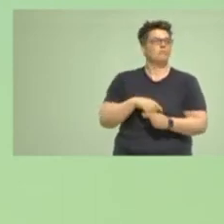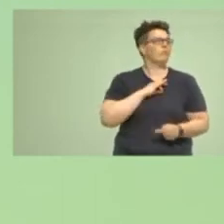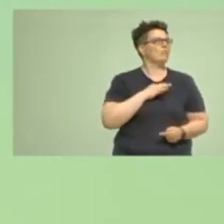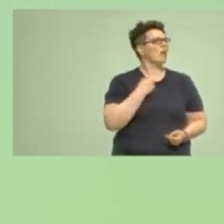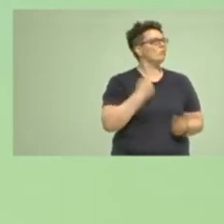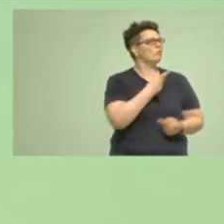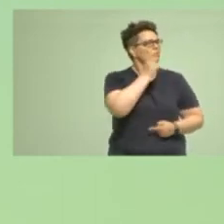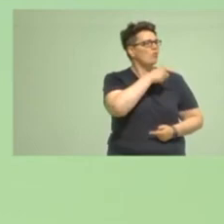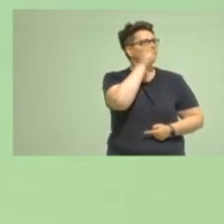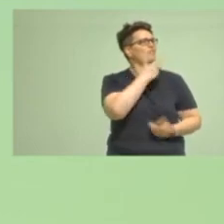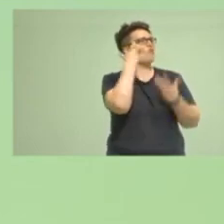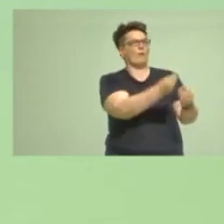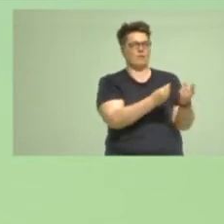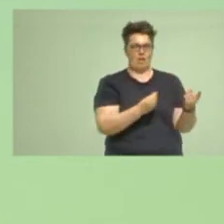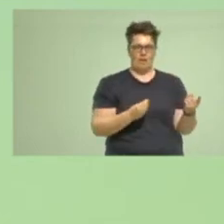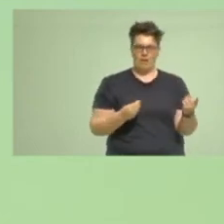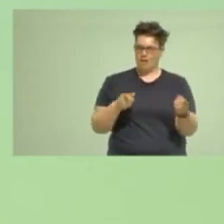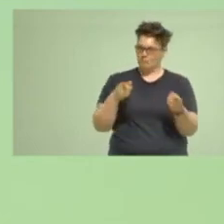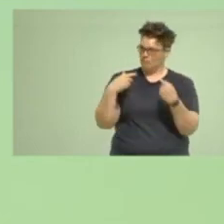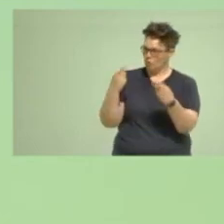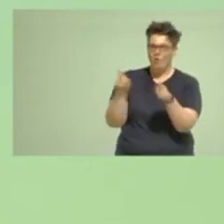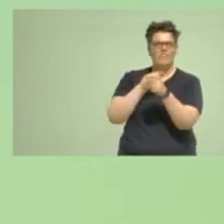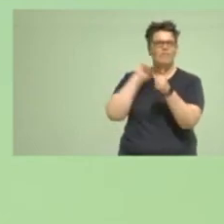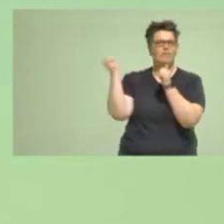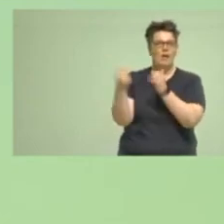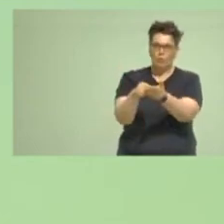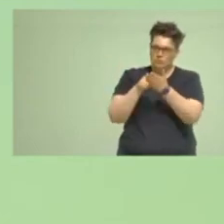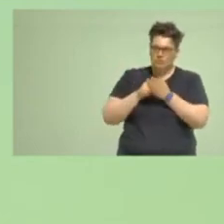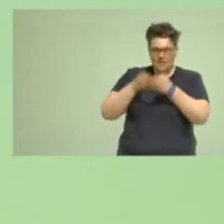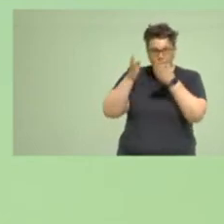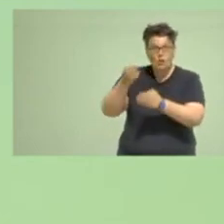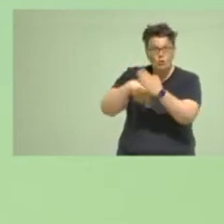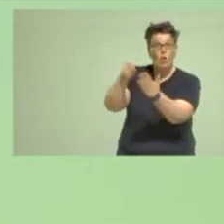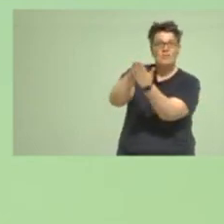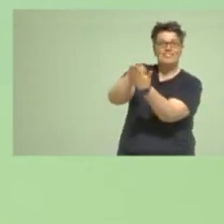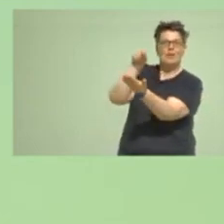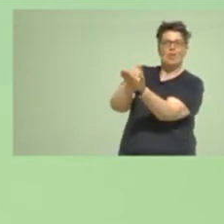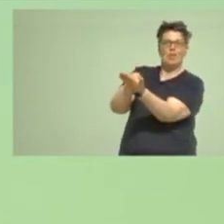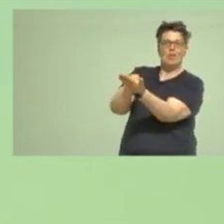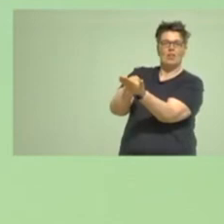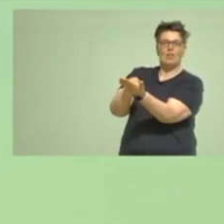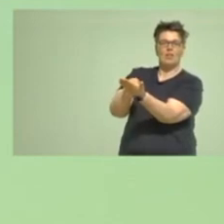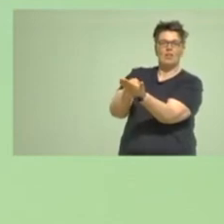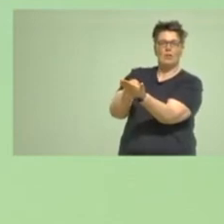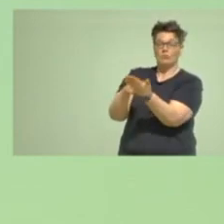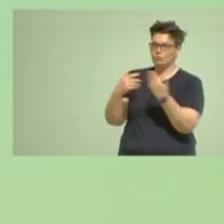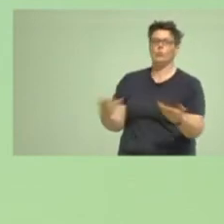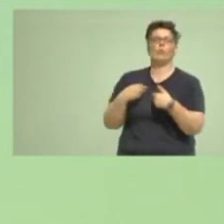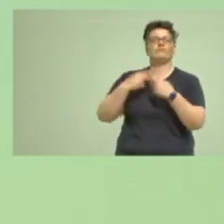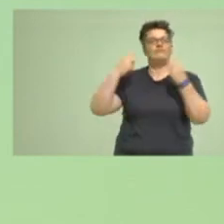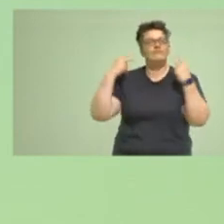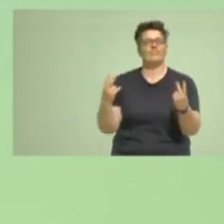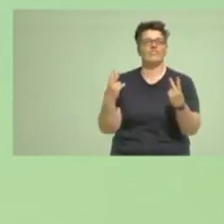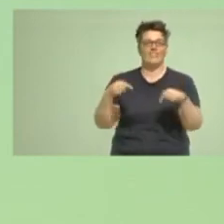Und dass wir dafür einen wahnsinnigen Vertrauensvorschuss bekommen haben. Und das ist mir wichtig, euch zu